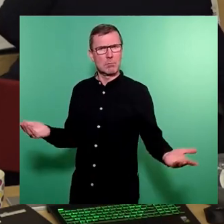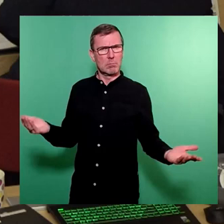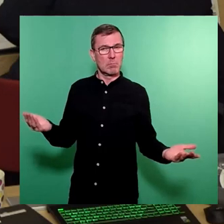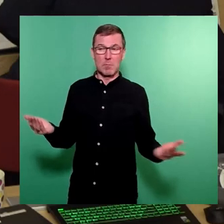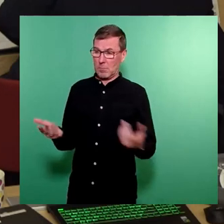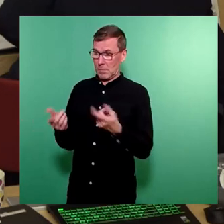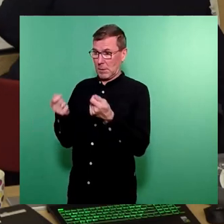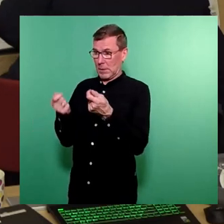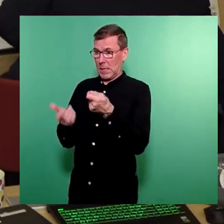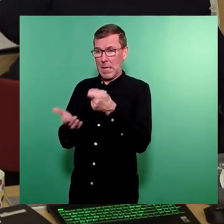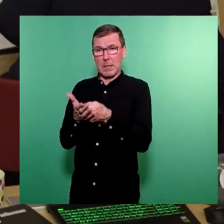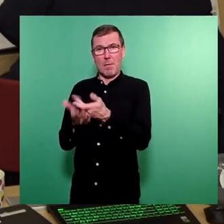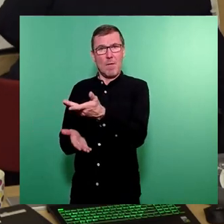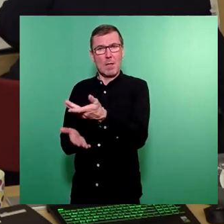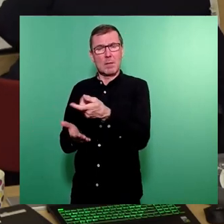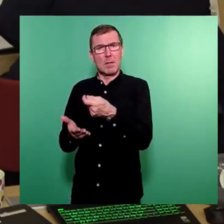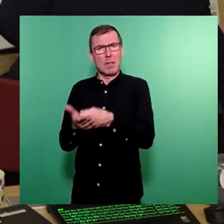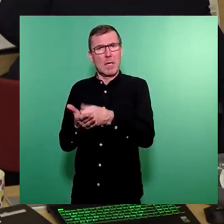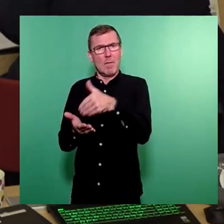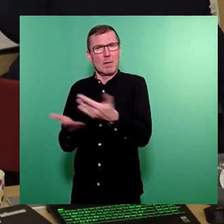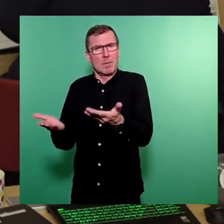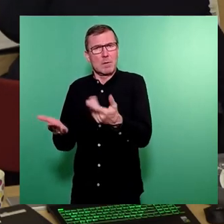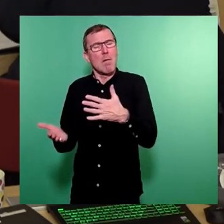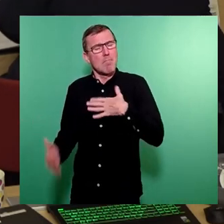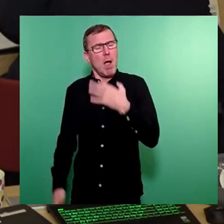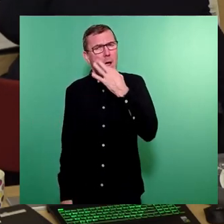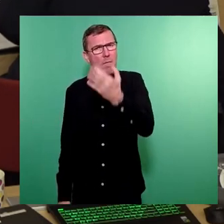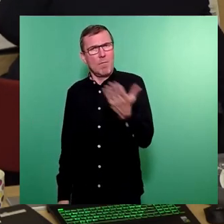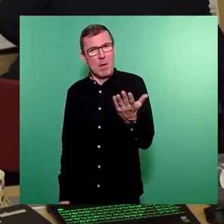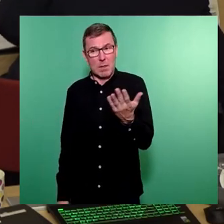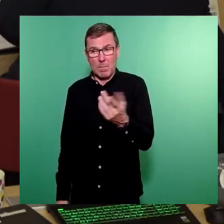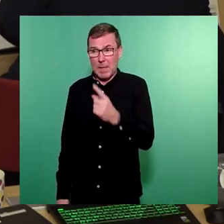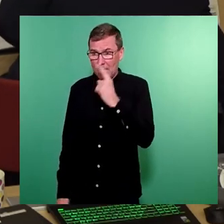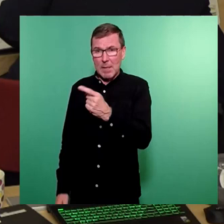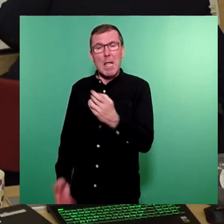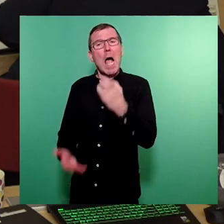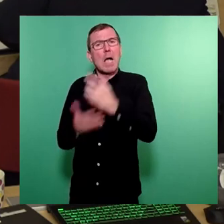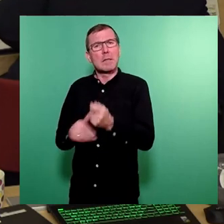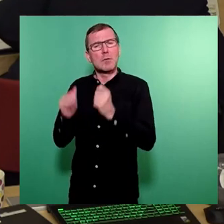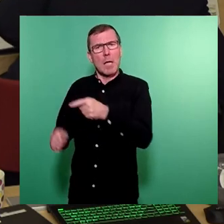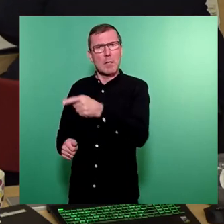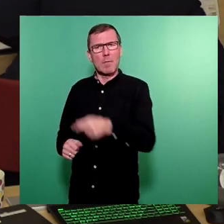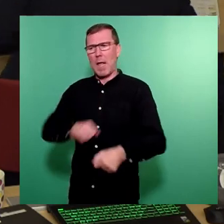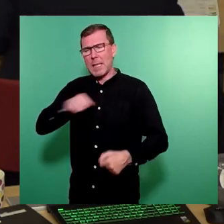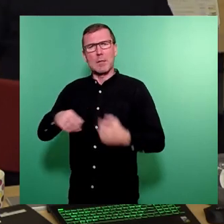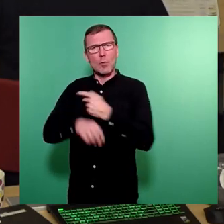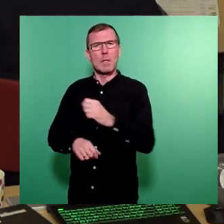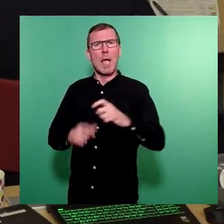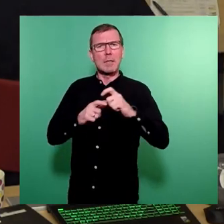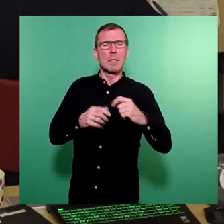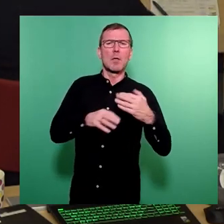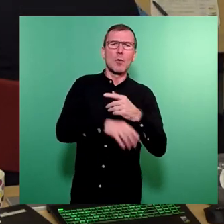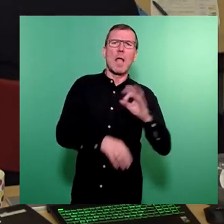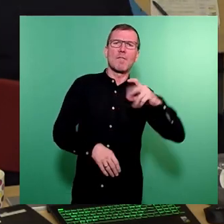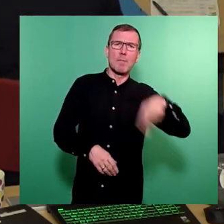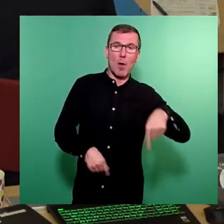wert. Und da meine Frage jetzt, sollte der Ersetzungsantrag von Linke, Grüne, SPD, CDU und FDP heute